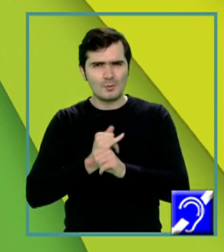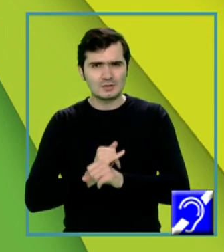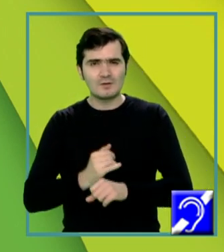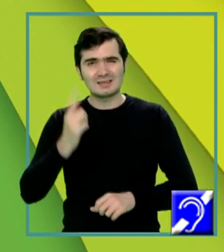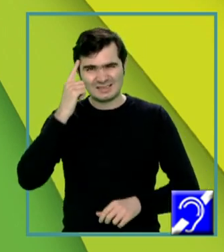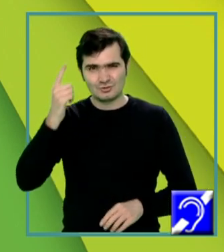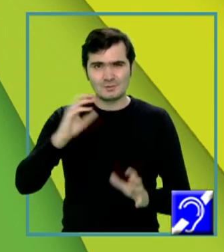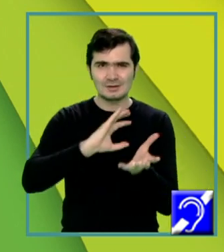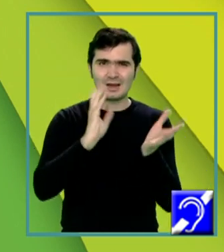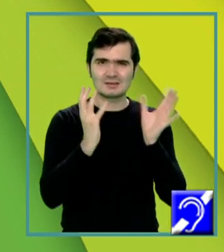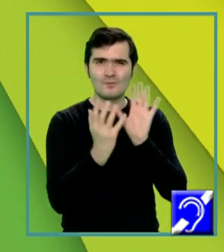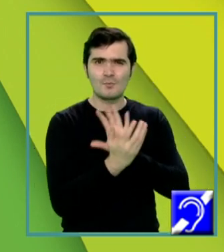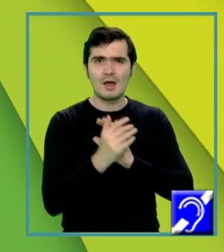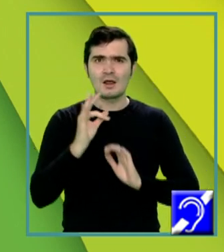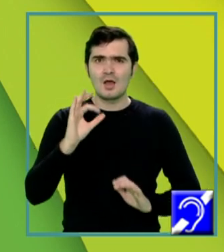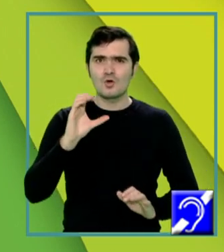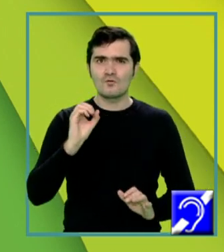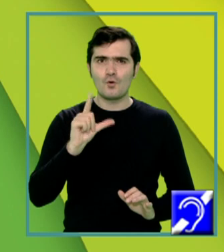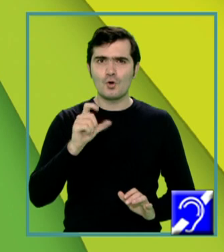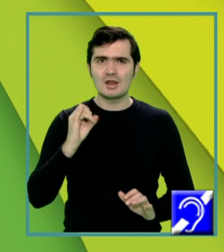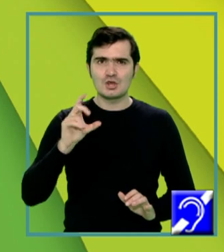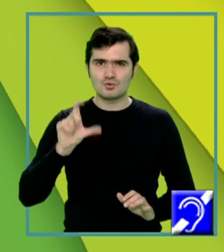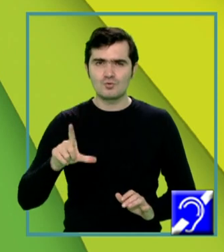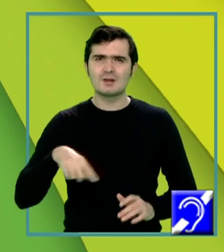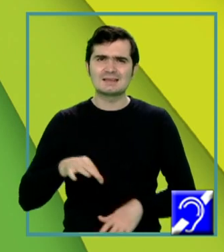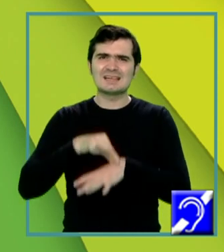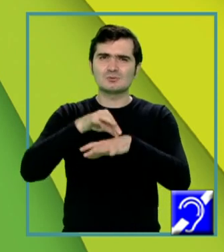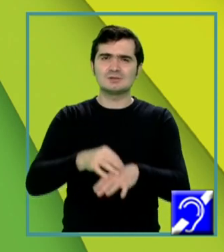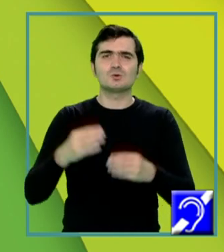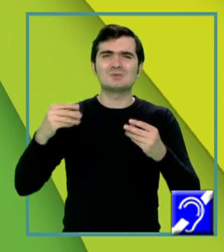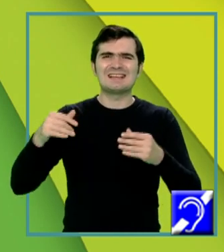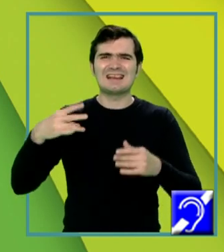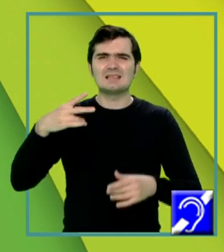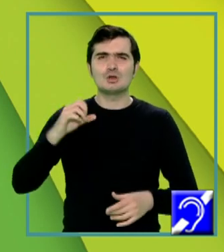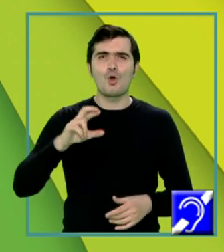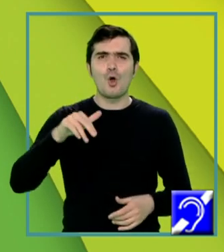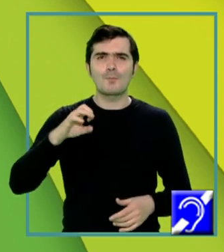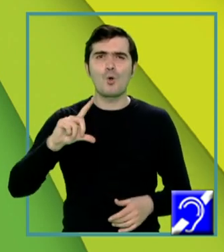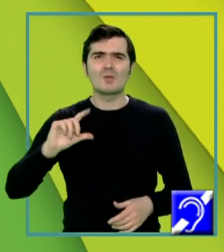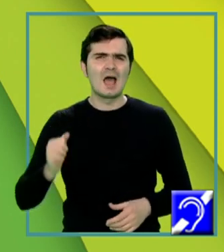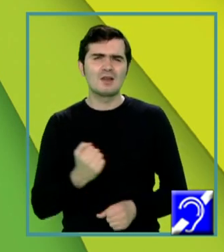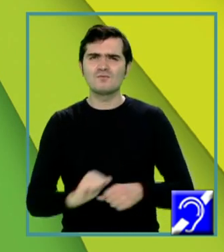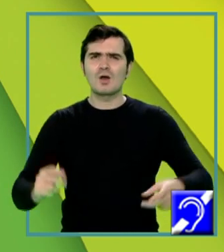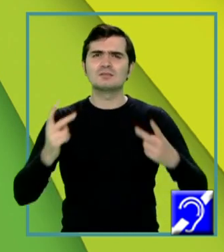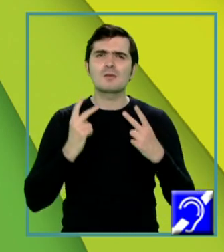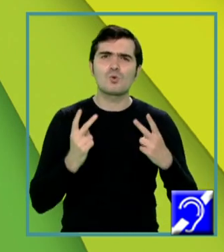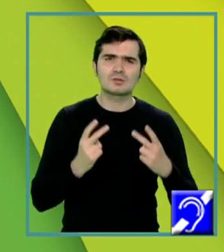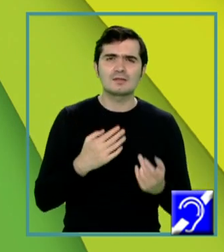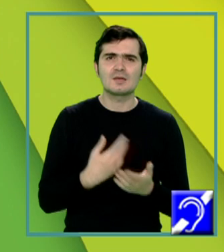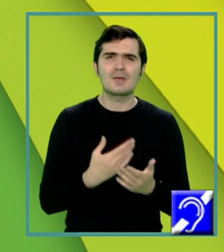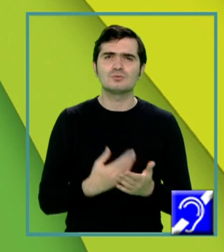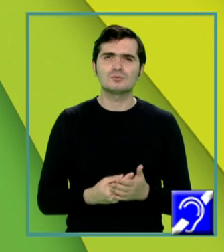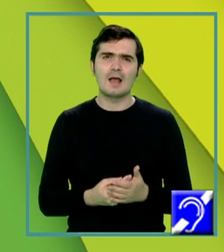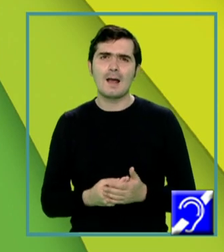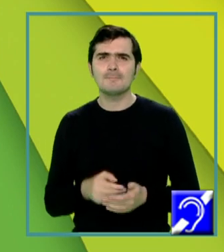foliculare sunt însoțite de secreții hormonale extrem de importante, pentru că